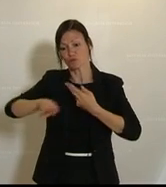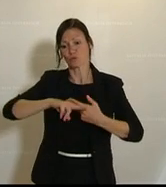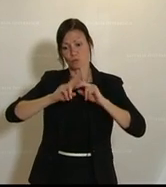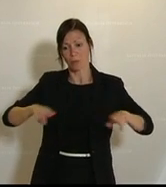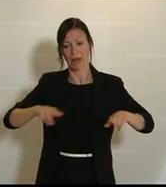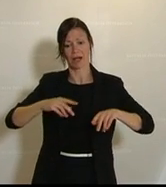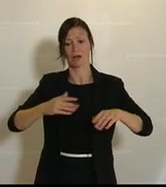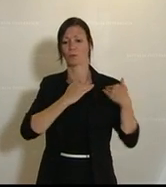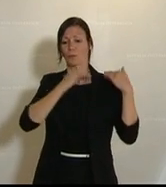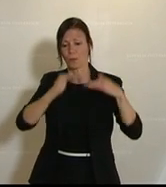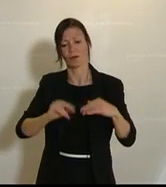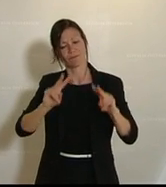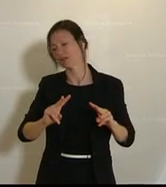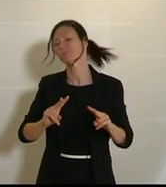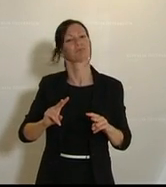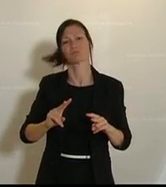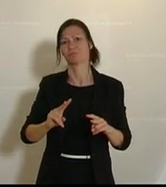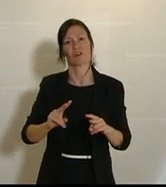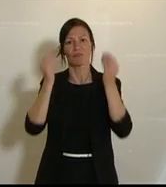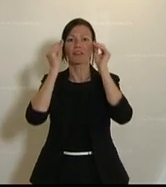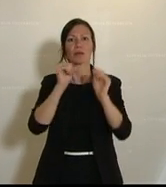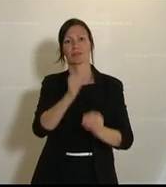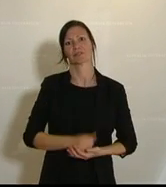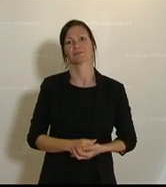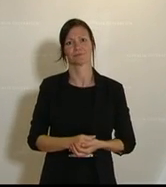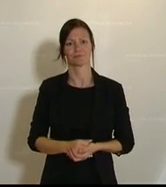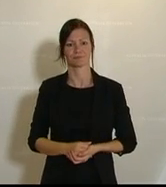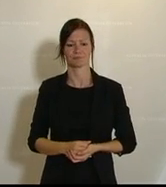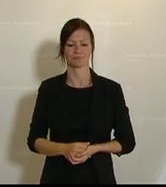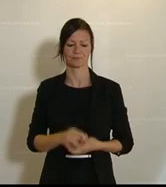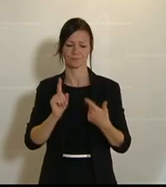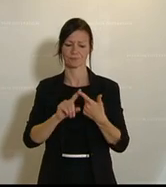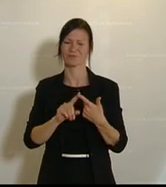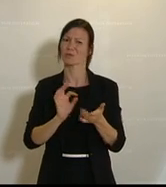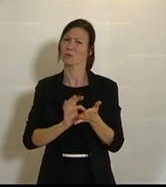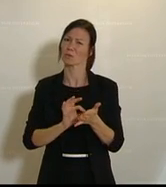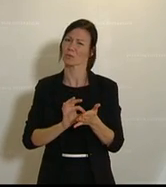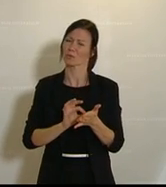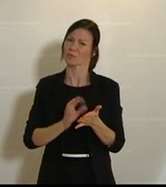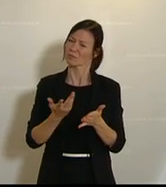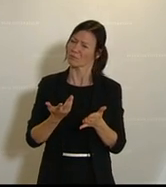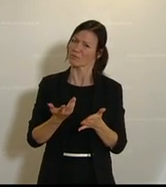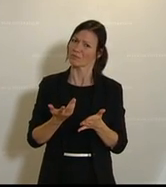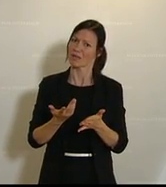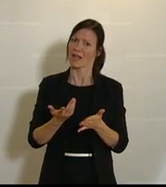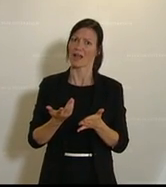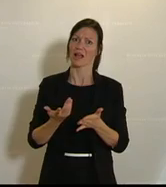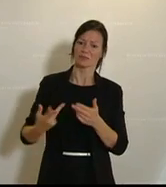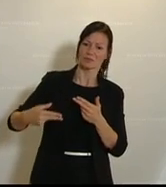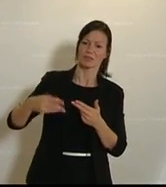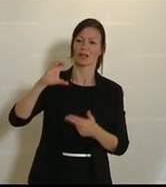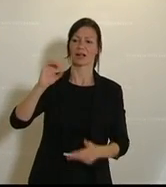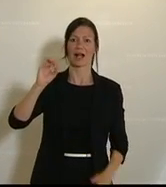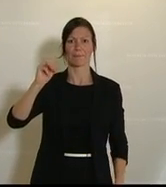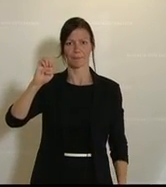entlasten. Ein weiterer Punkt war dieser Comeback-Bonus. Auch das ist ein spannender Zugang in